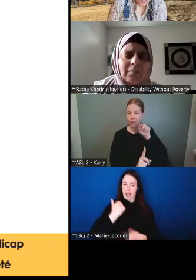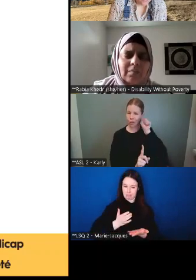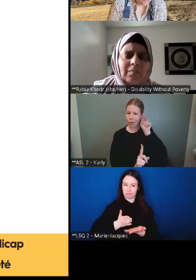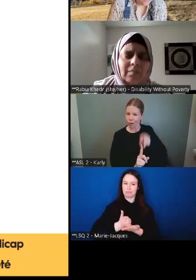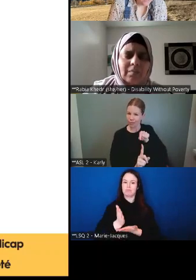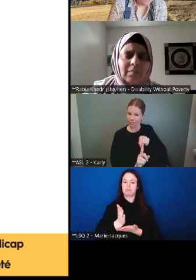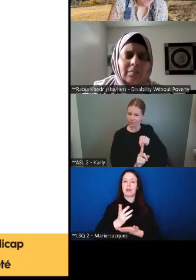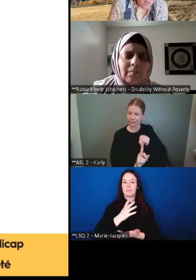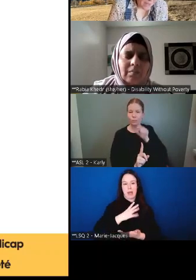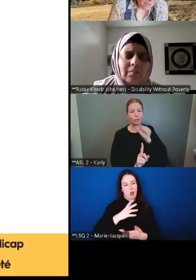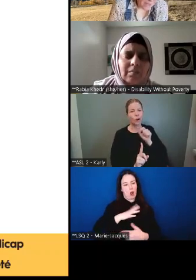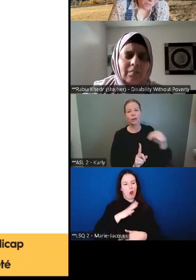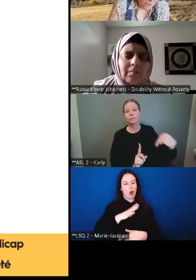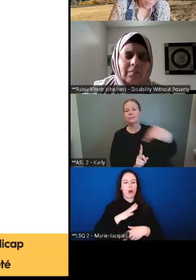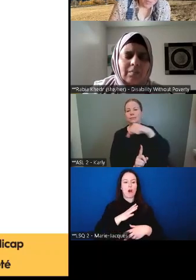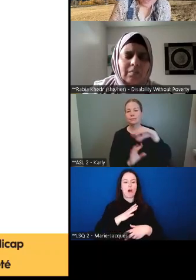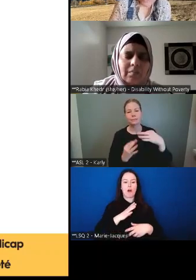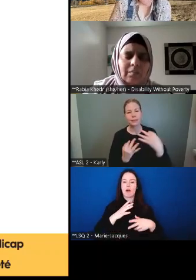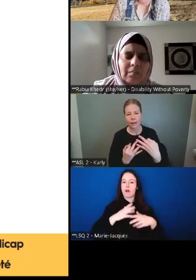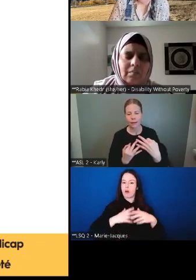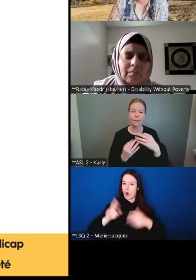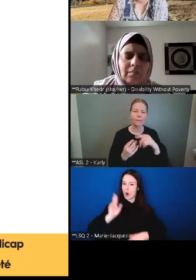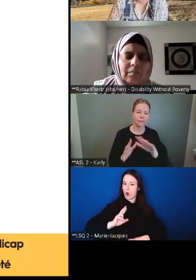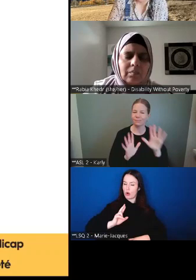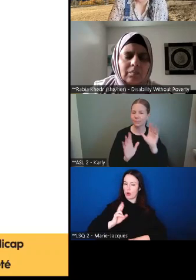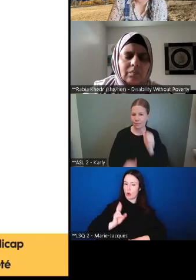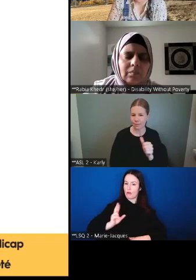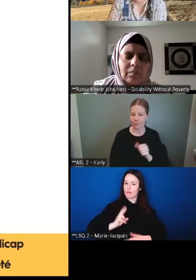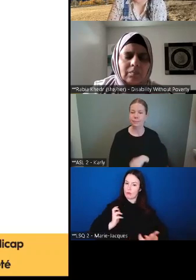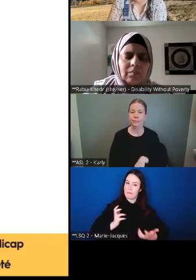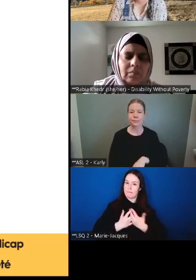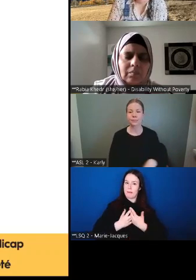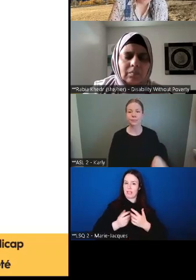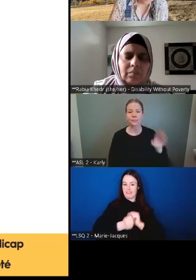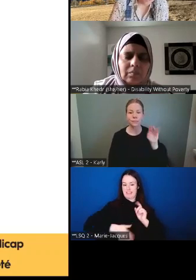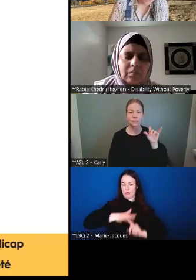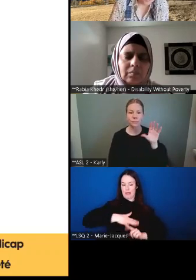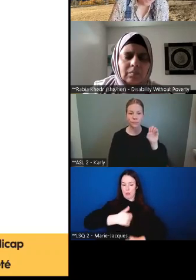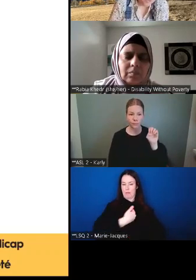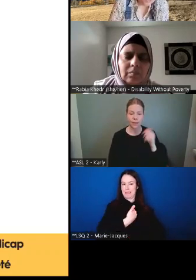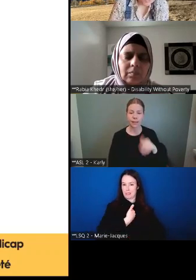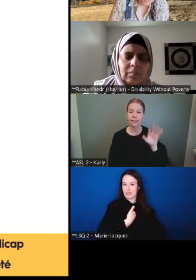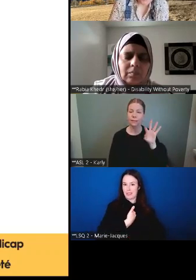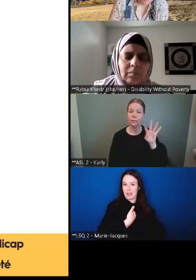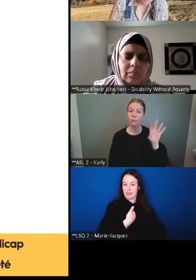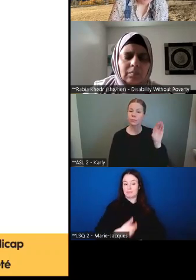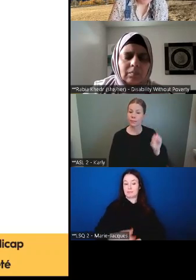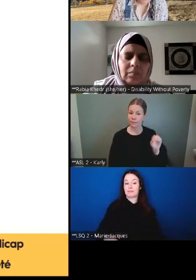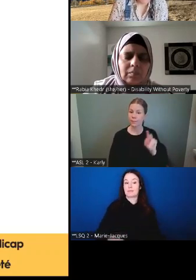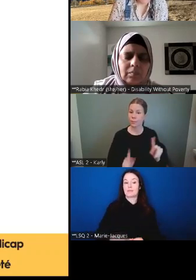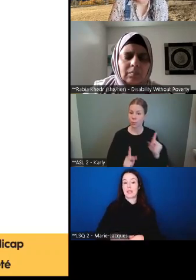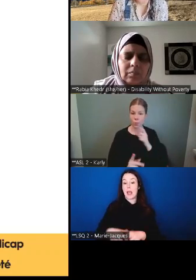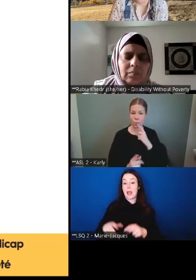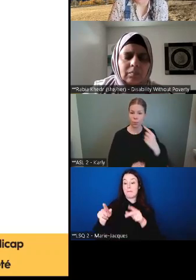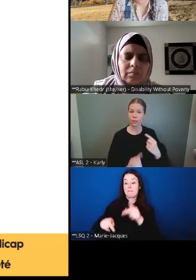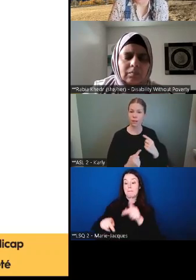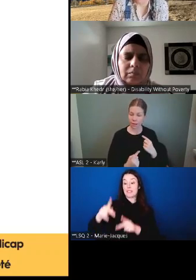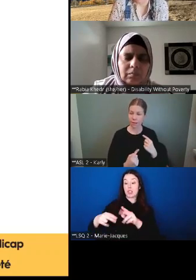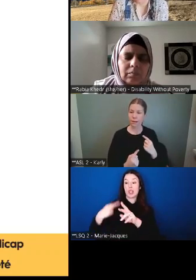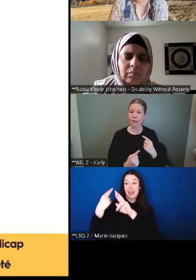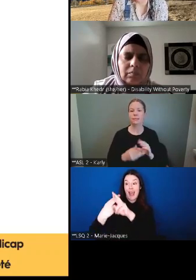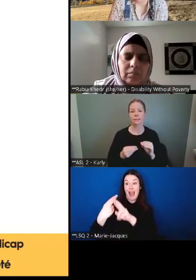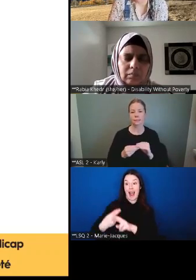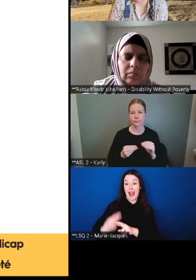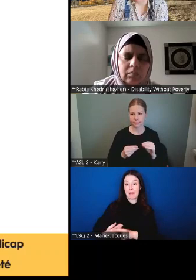un revenu basé sur ces circonstances personnelles. Et 94 % des gens qui ont répondu dans la